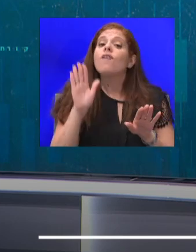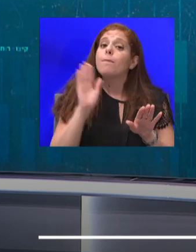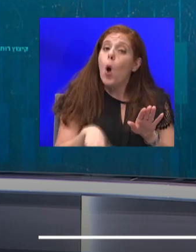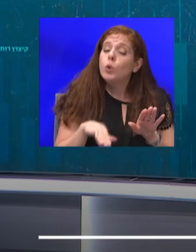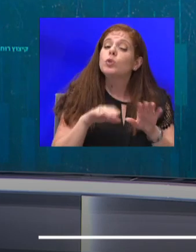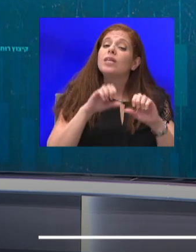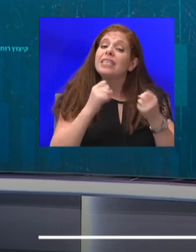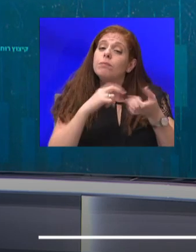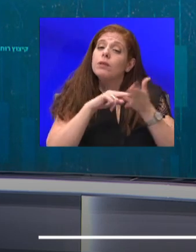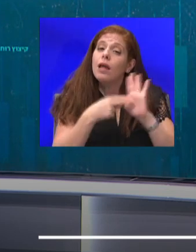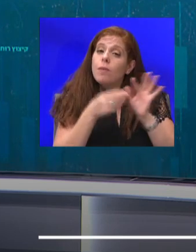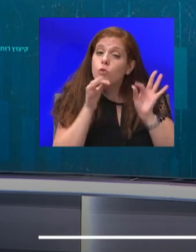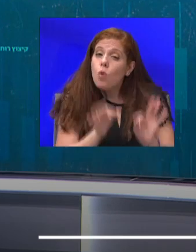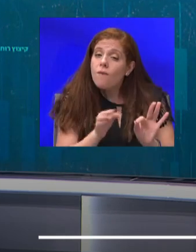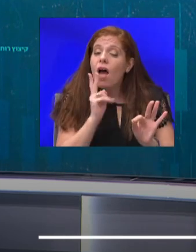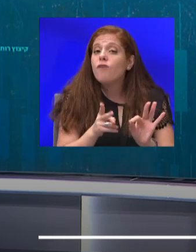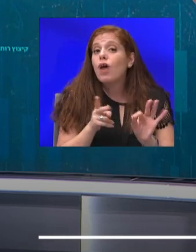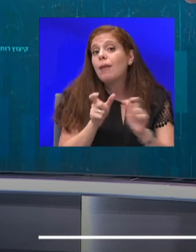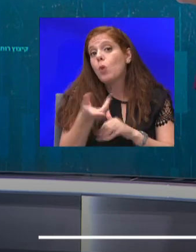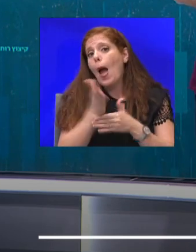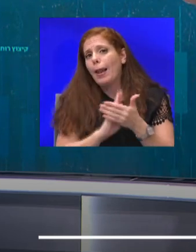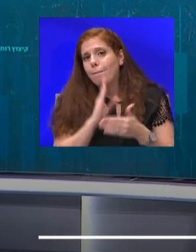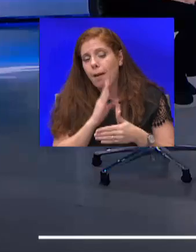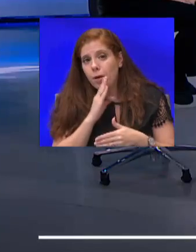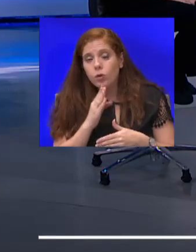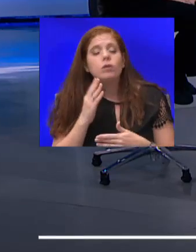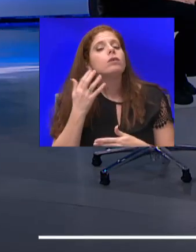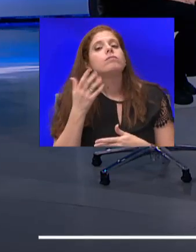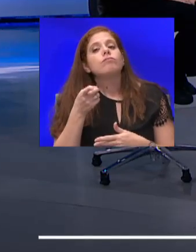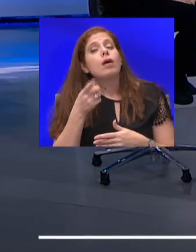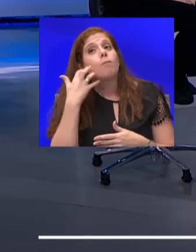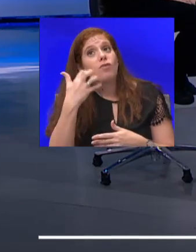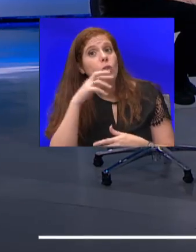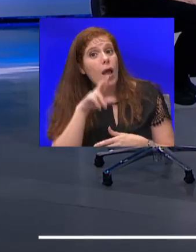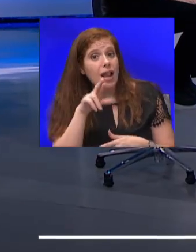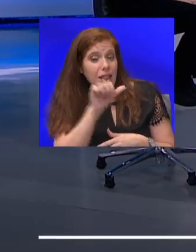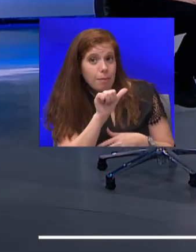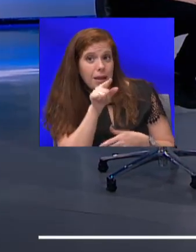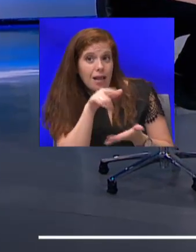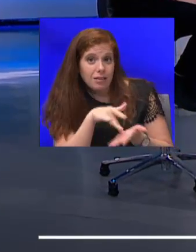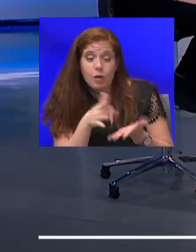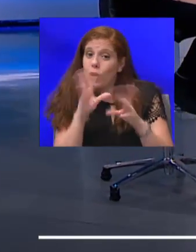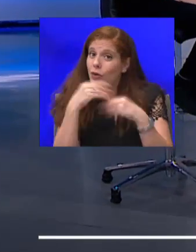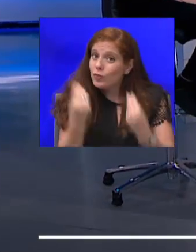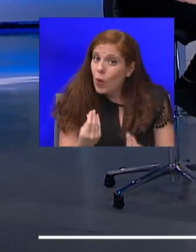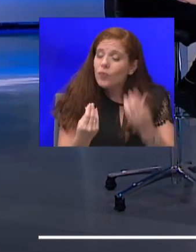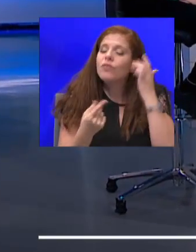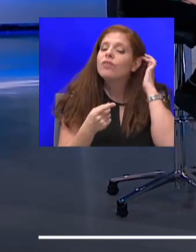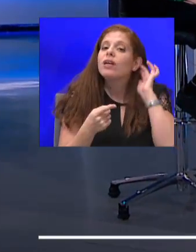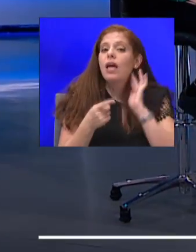חלק מהבעיות. פרופסור רחל אלתרמן מתכנן את הערים, את איתנו בעניין הזה, הרד טוב לך, נגיד, במוסד שמואל נאמן בטכניון.